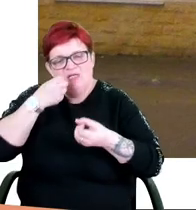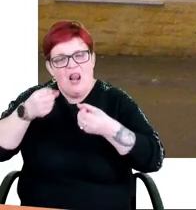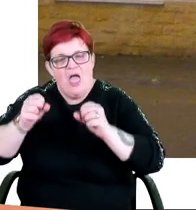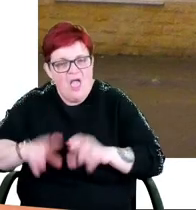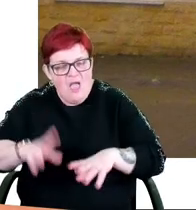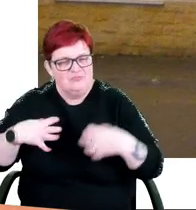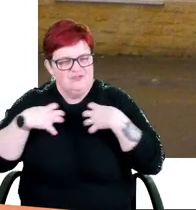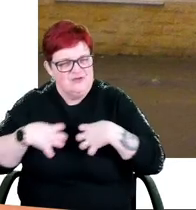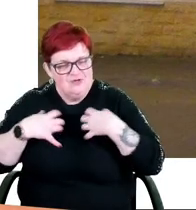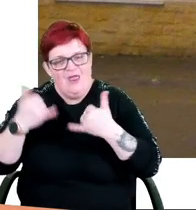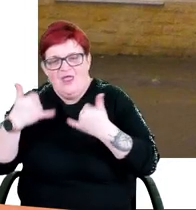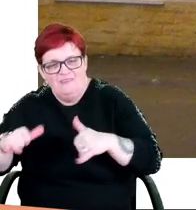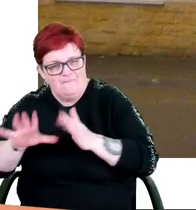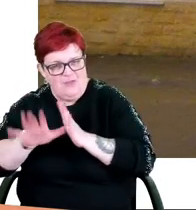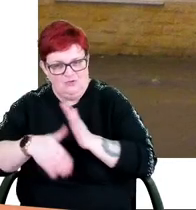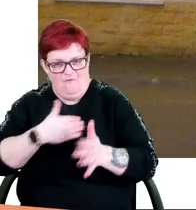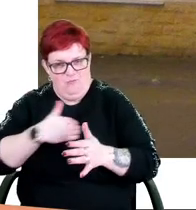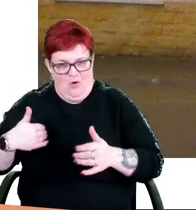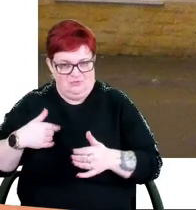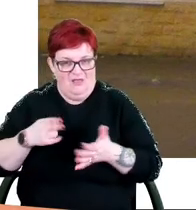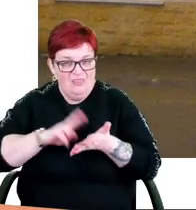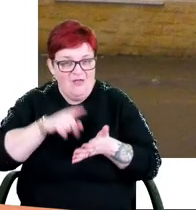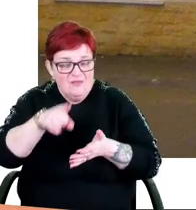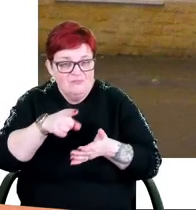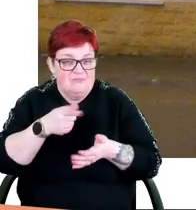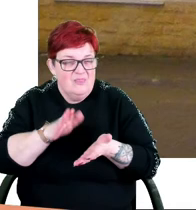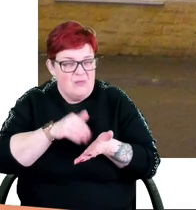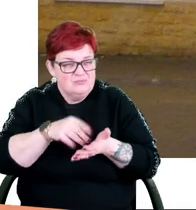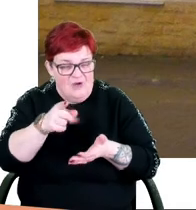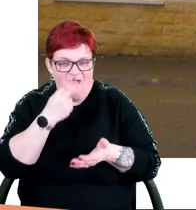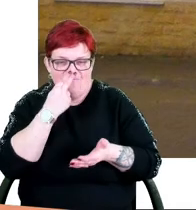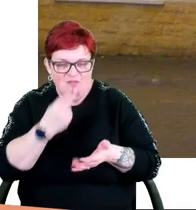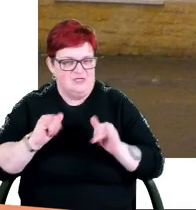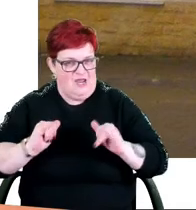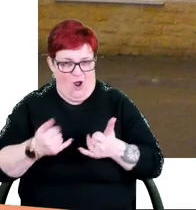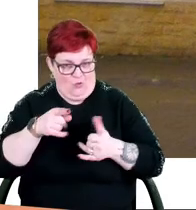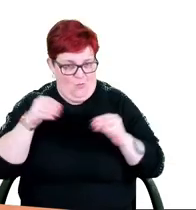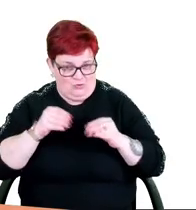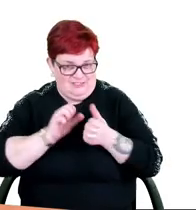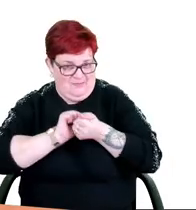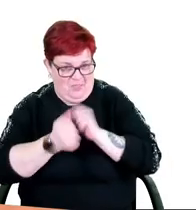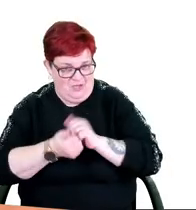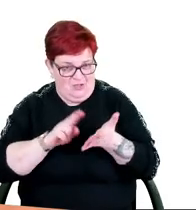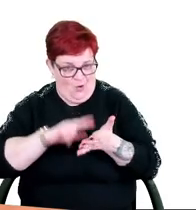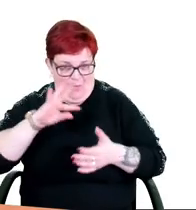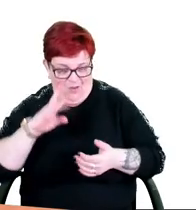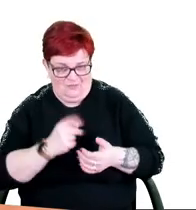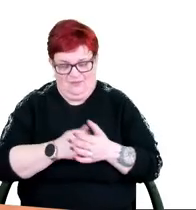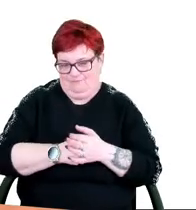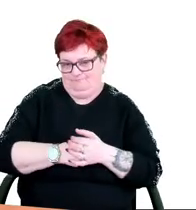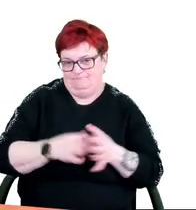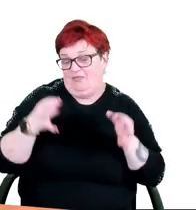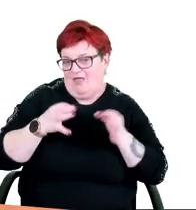z innego miasta w Polsce. Na tym przykładzie widać, jak bardzo możemy zmienić naszą przestrzeń. A